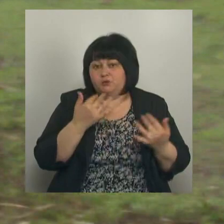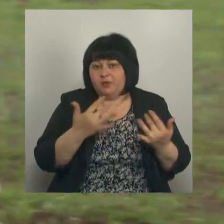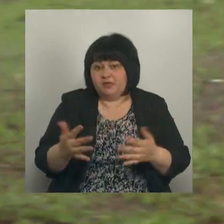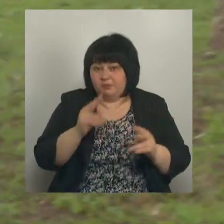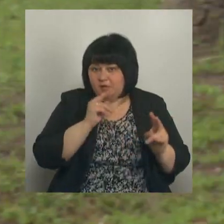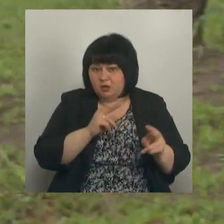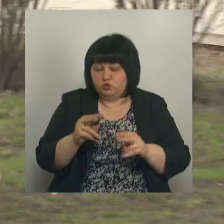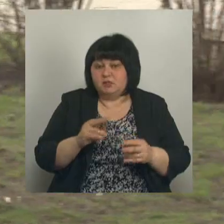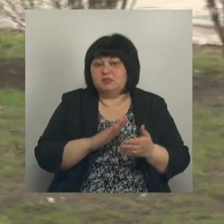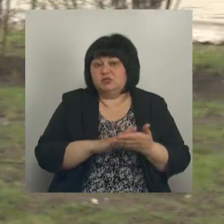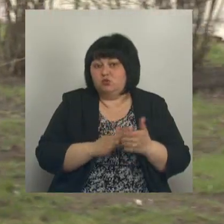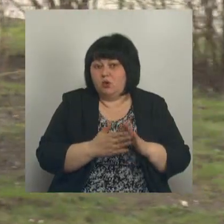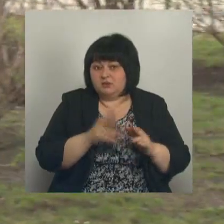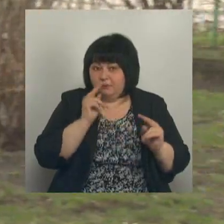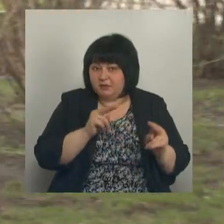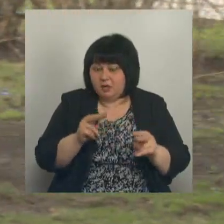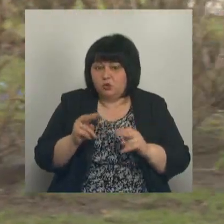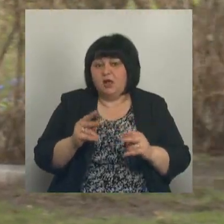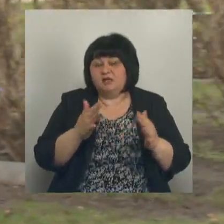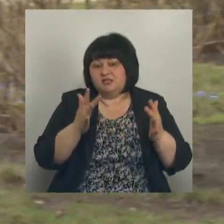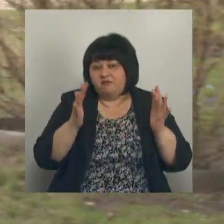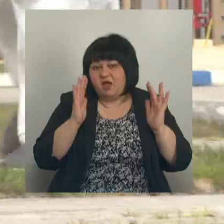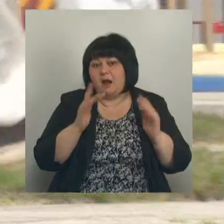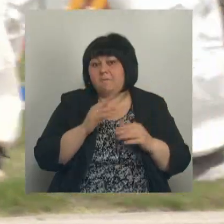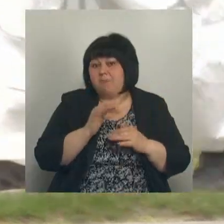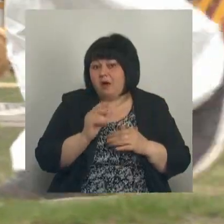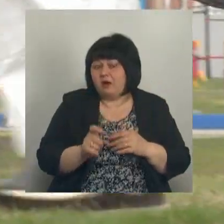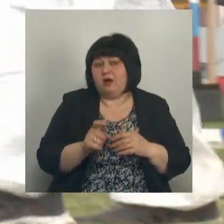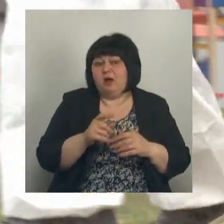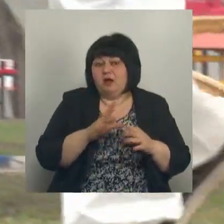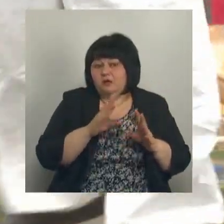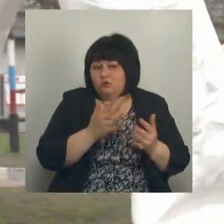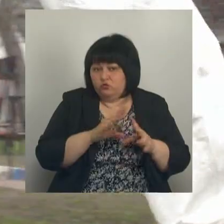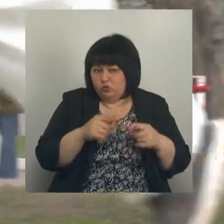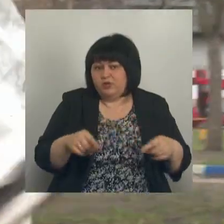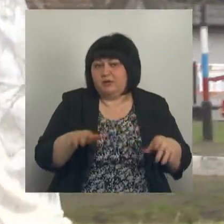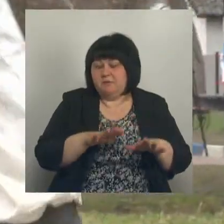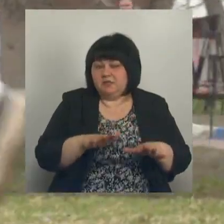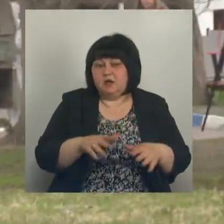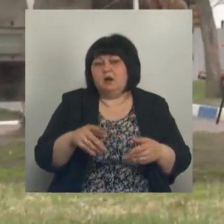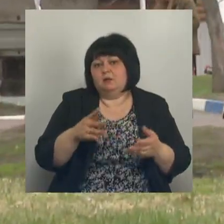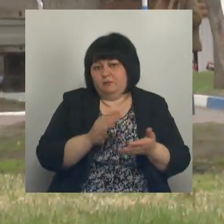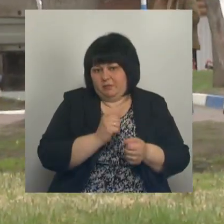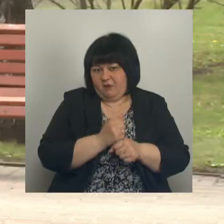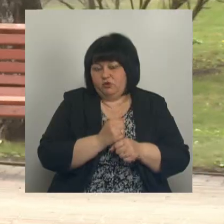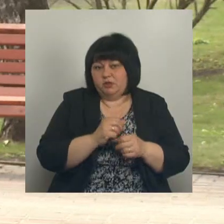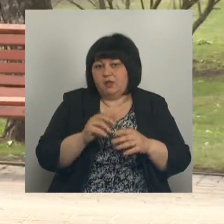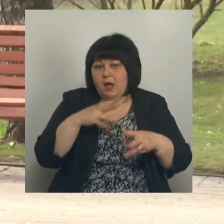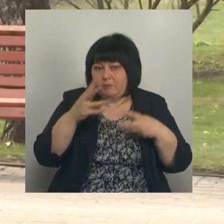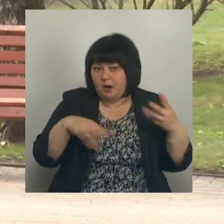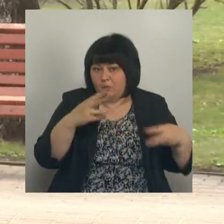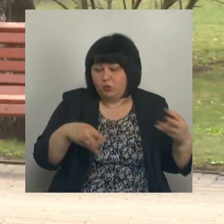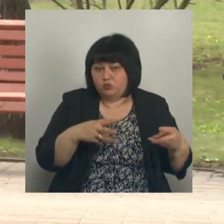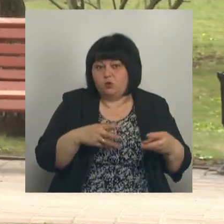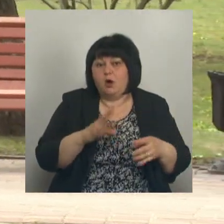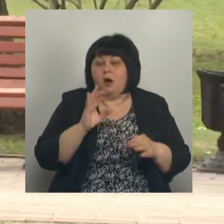Ситуация под контролем в скверах, парках, других общественных местах проводит окорицидную обработку. Кроме того, по вопросам